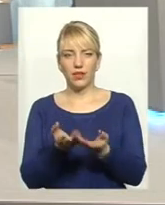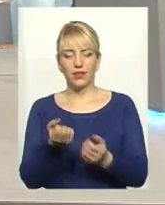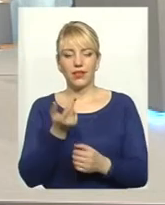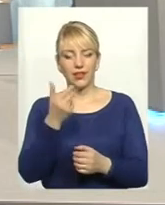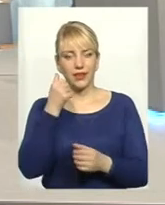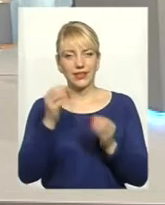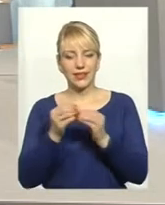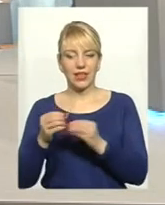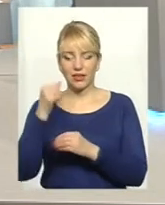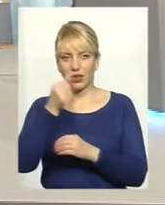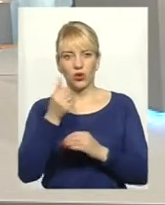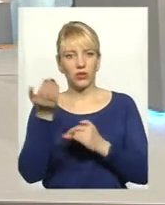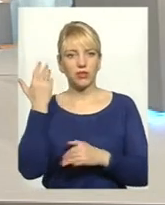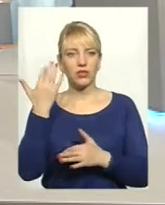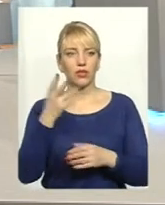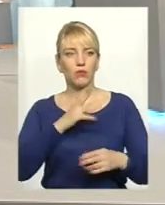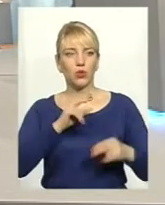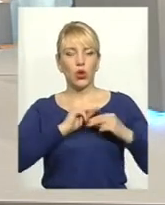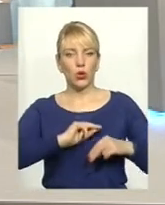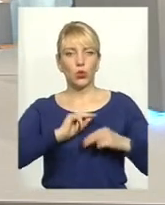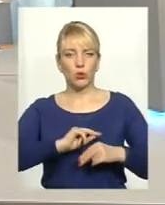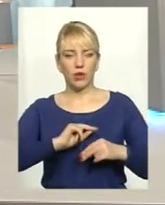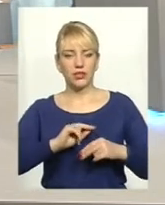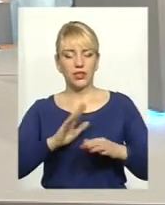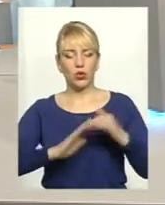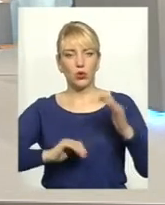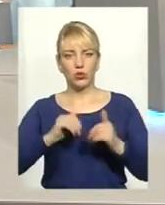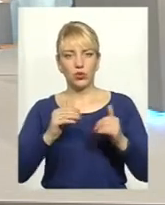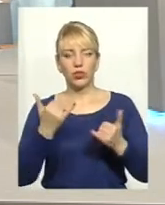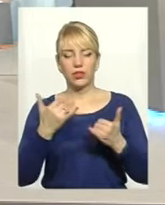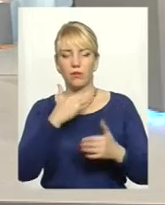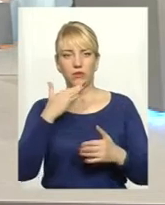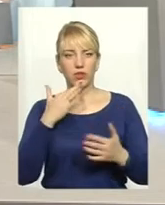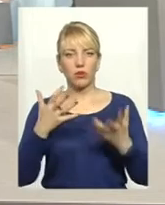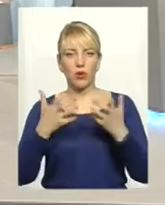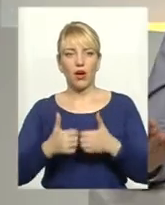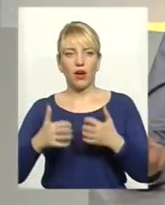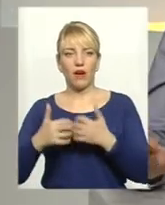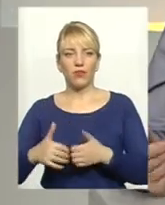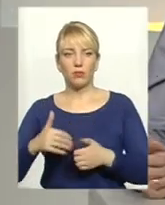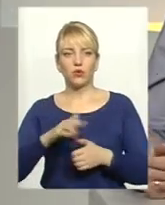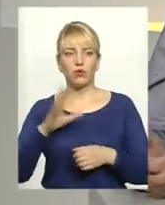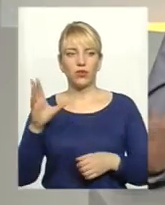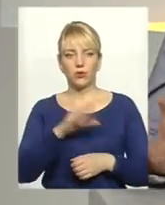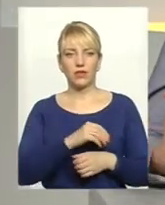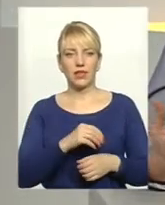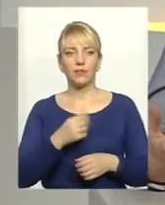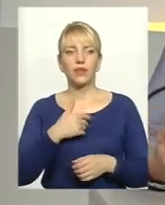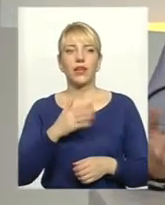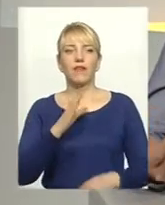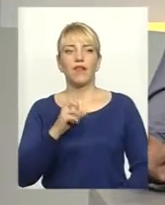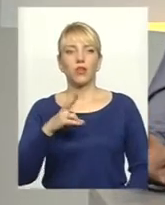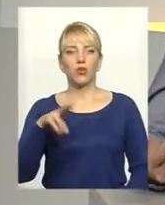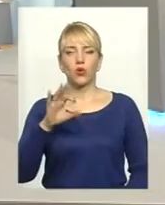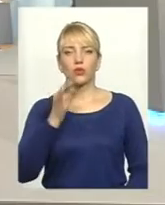десятків років тому, скільки було людської праці, зараз дуже помітно, наскільки все механізовано, автоматизовано. Пані Іванда,